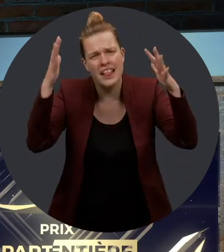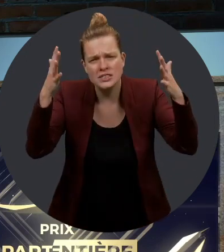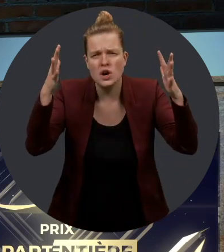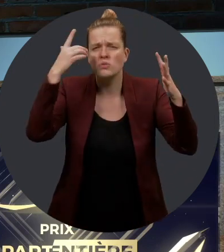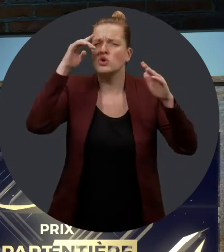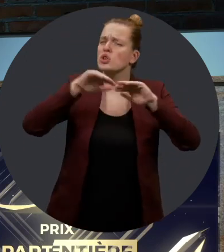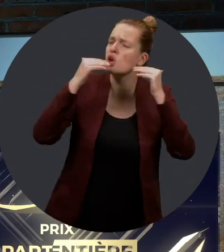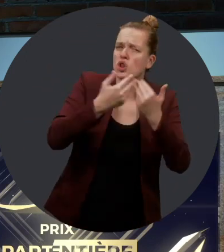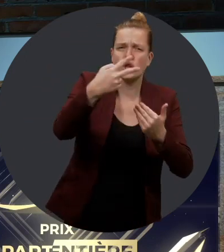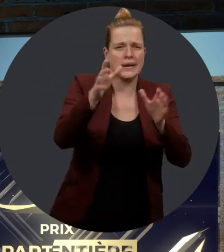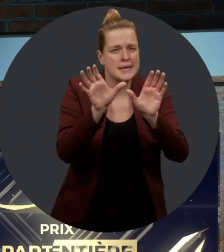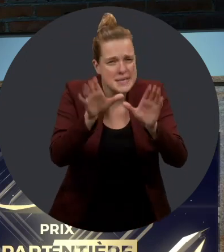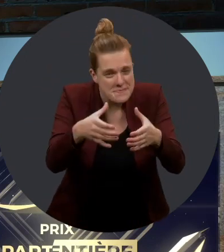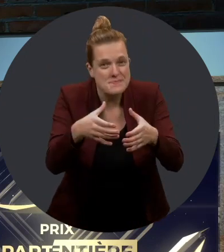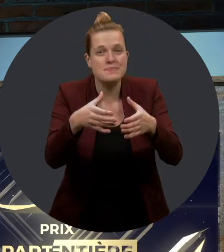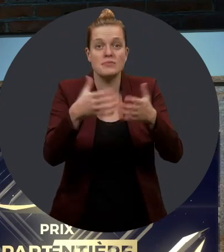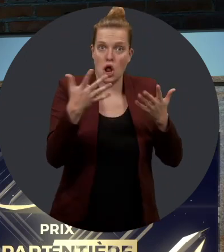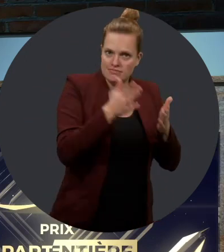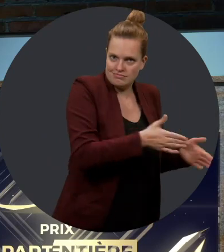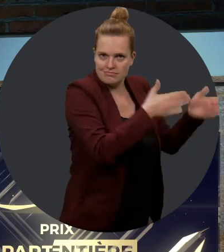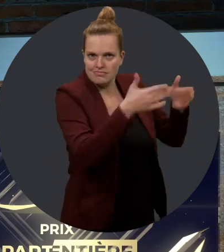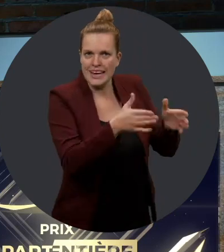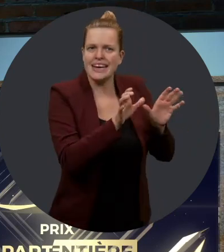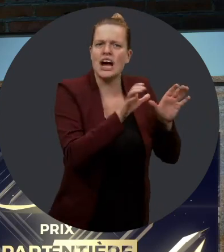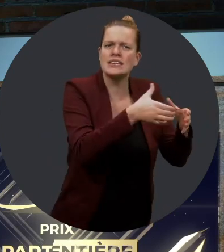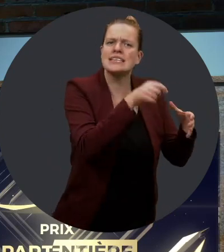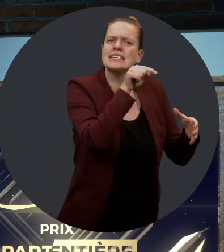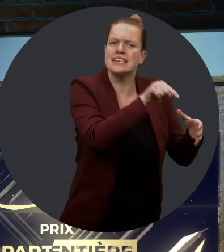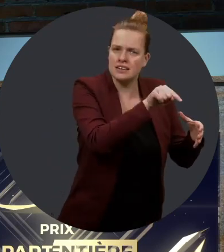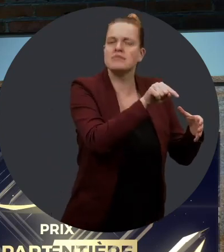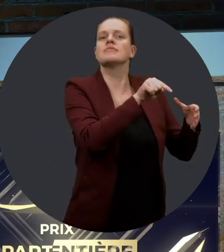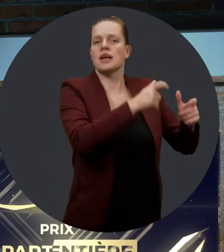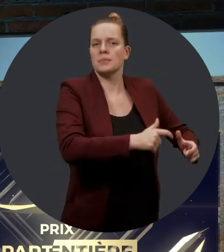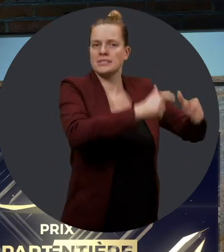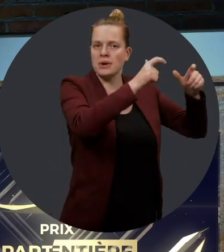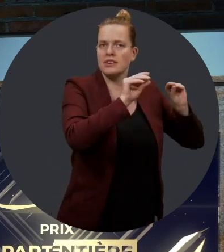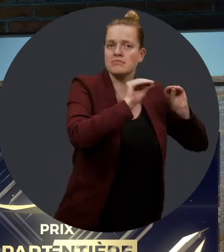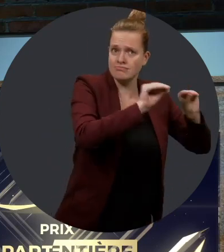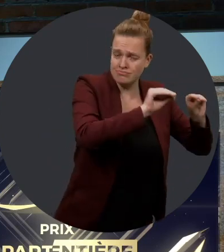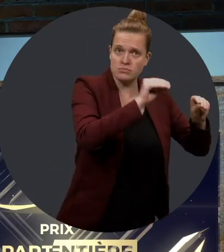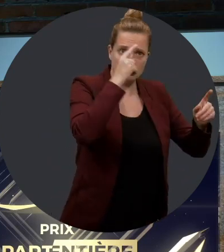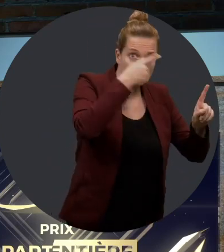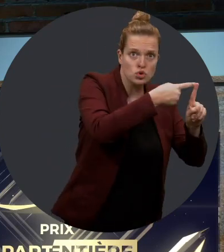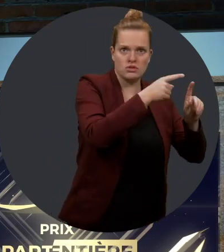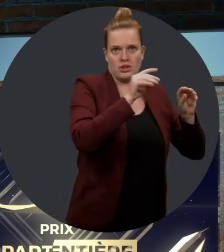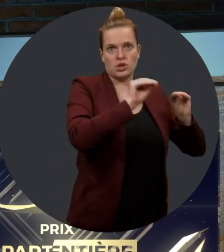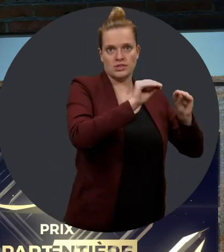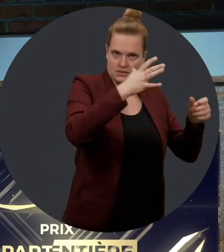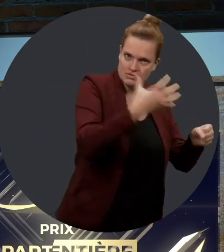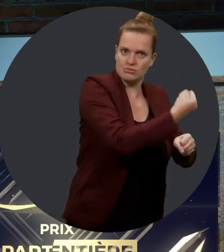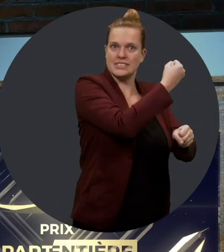fois, félicitations à toute votre équipe. Passons maintenant à la catégorie « Établissement d'enseignement soutenant la réussite